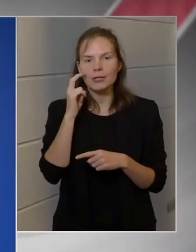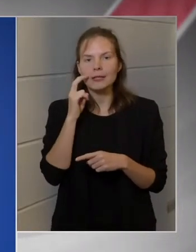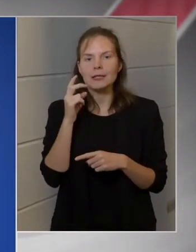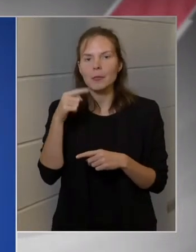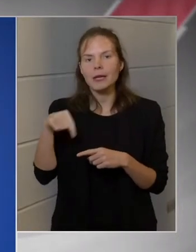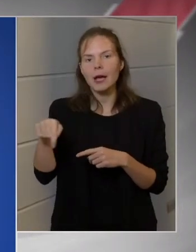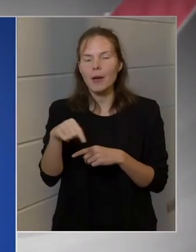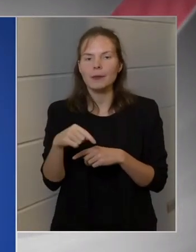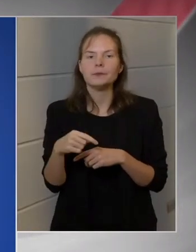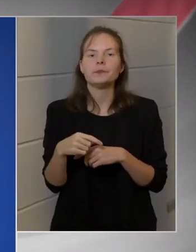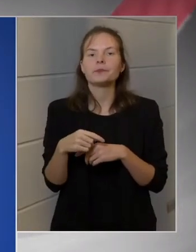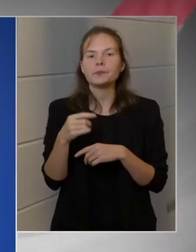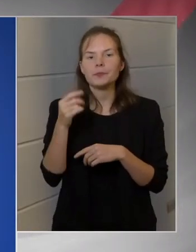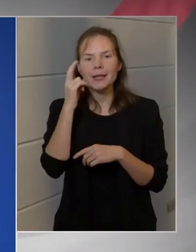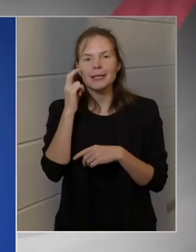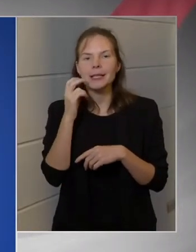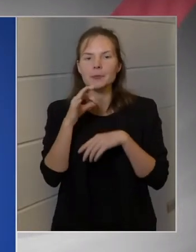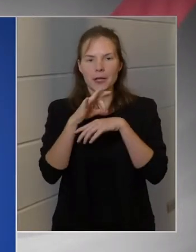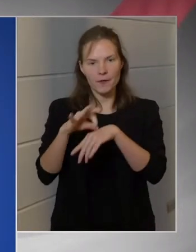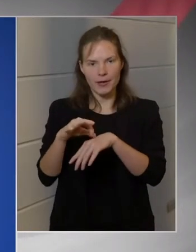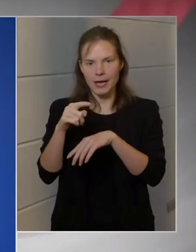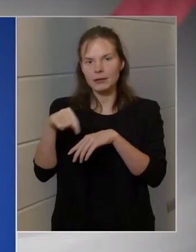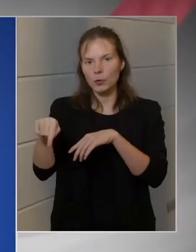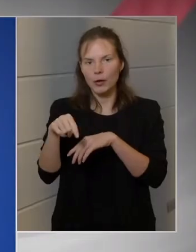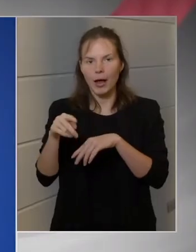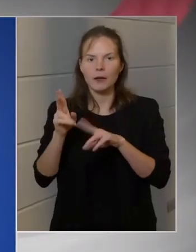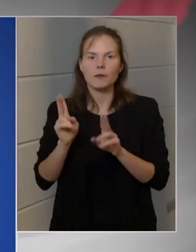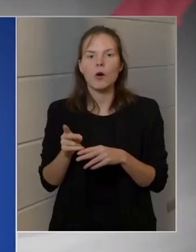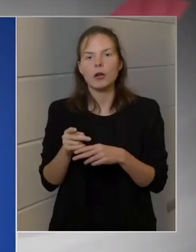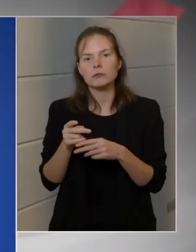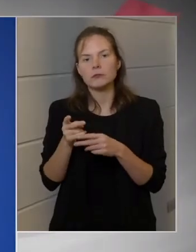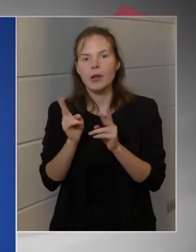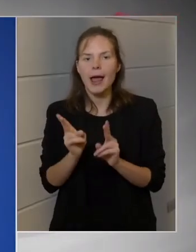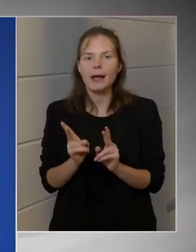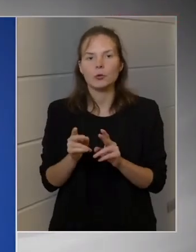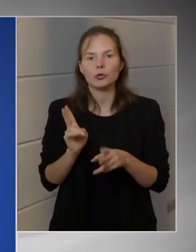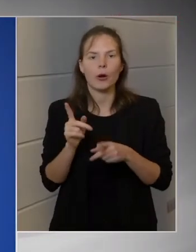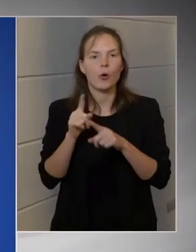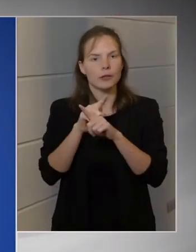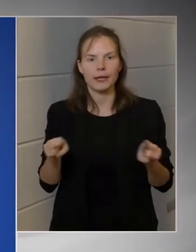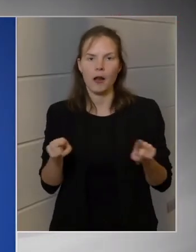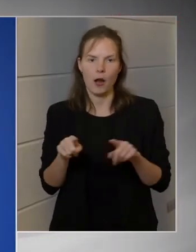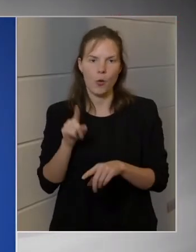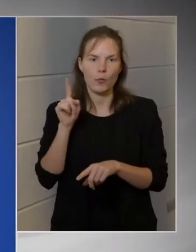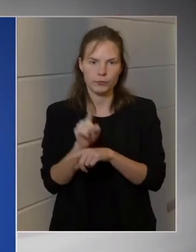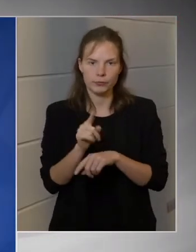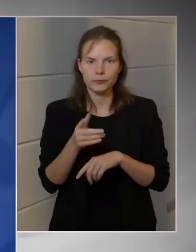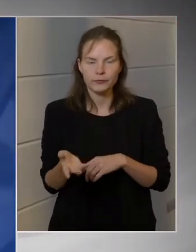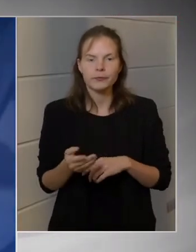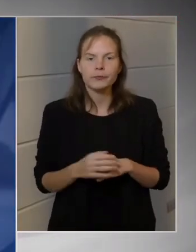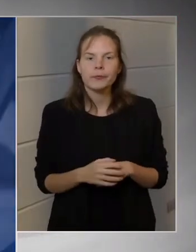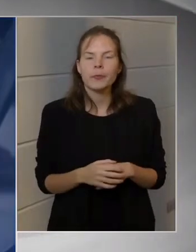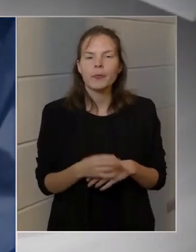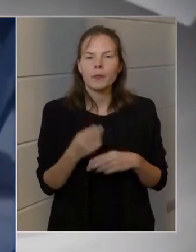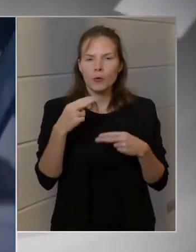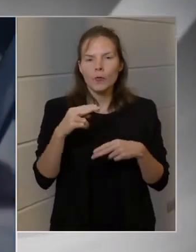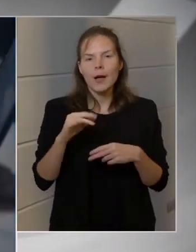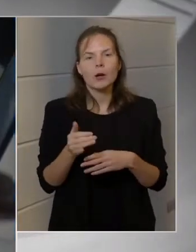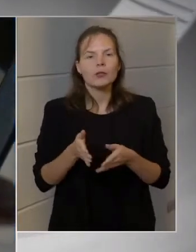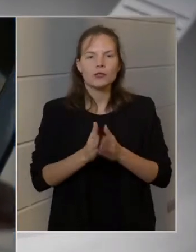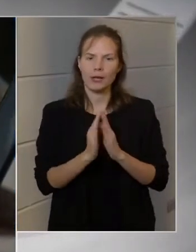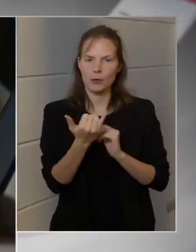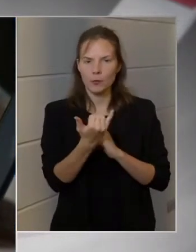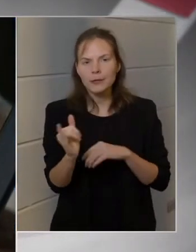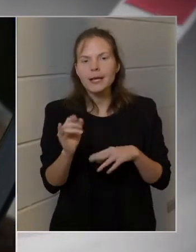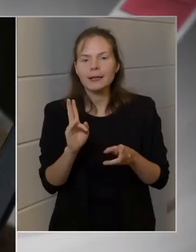intézményi vezetőket feljogosítjuk arra, hogy látogatási tilalmat rendeljenek el. Továbbra is arra kérünk